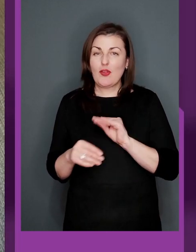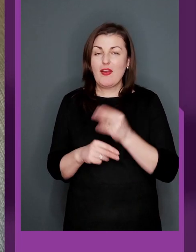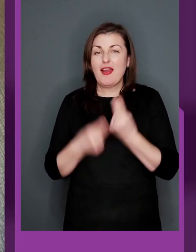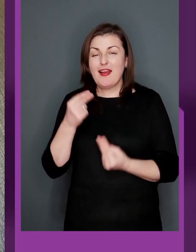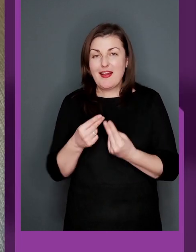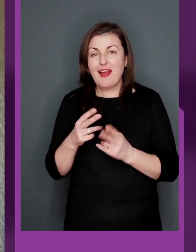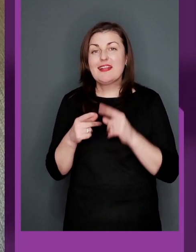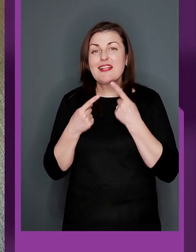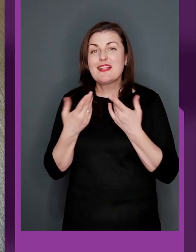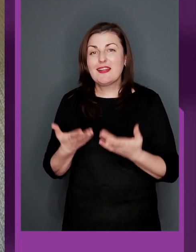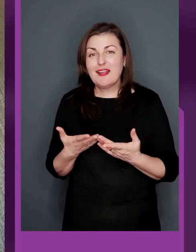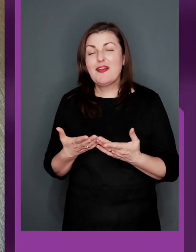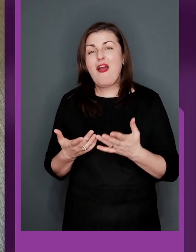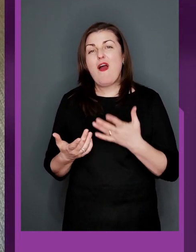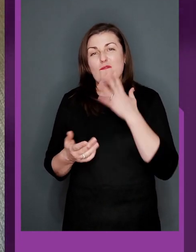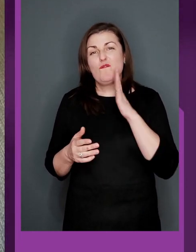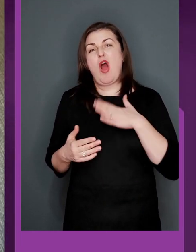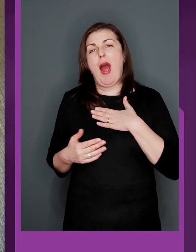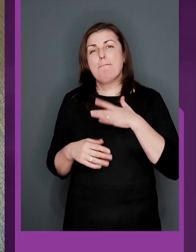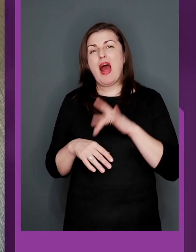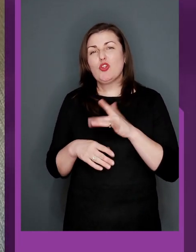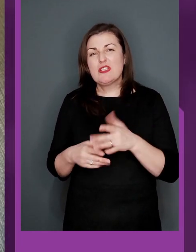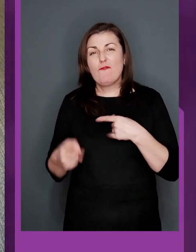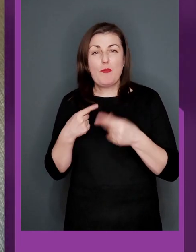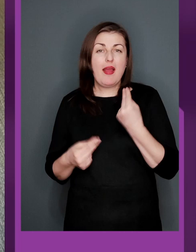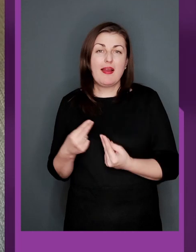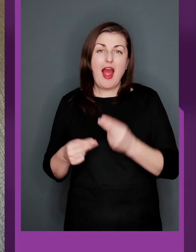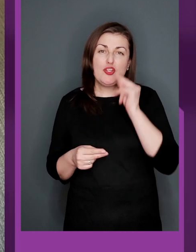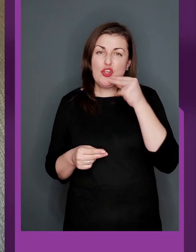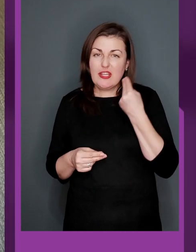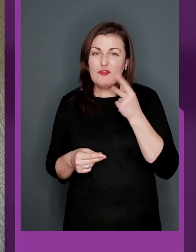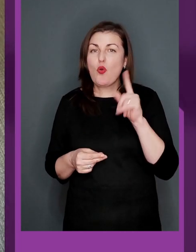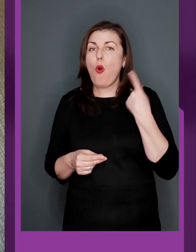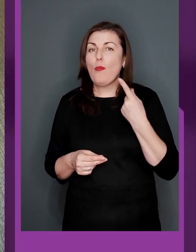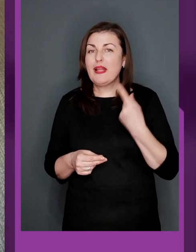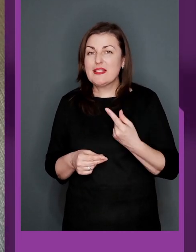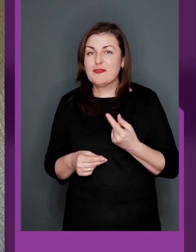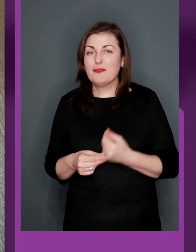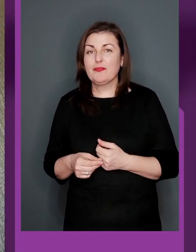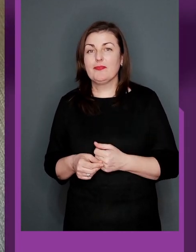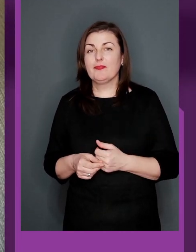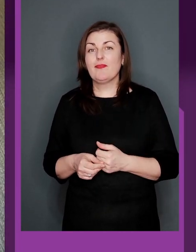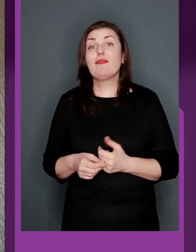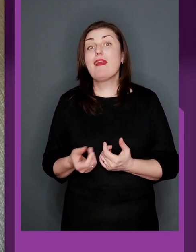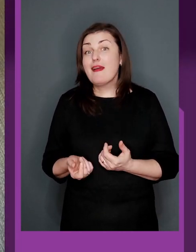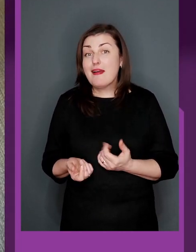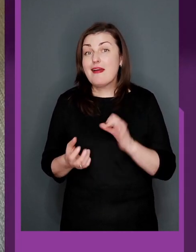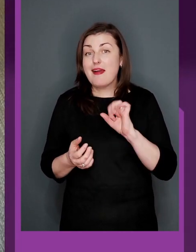Додатково, звичайно, граю, як сказати, в аматорський футбол, і граю на Чернігівську область.